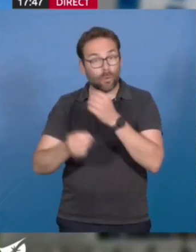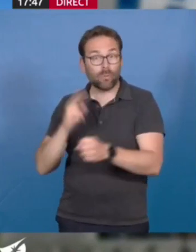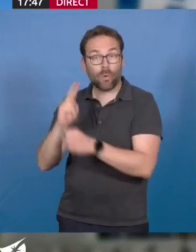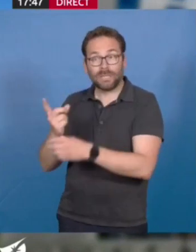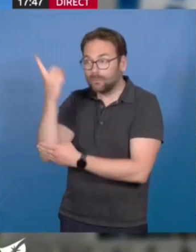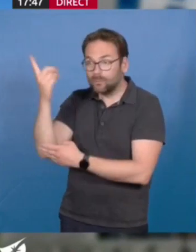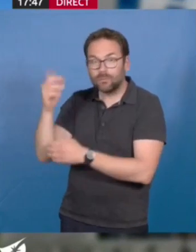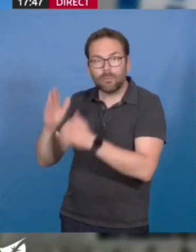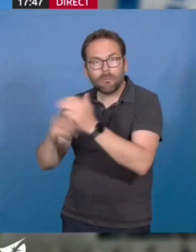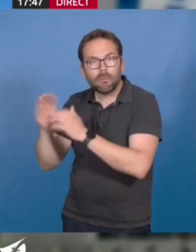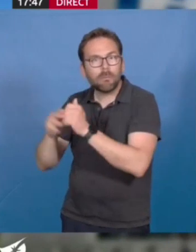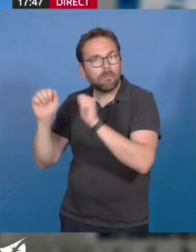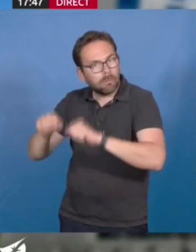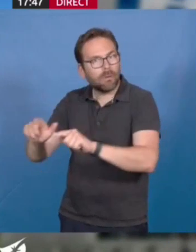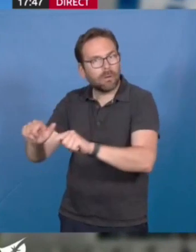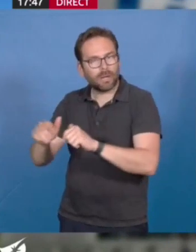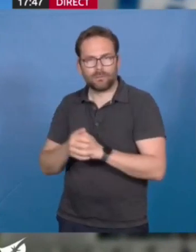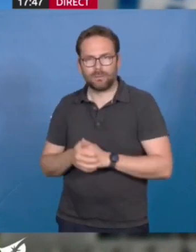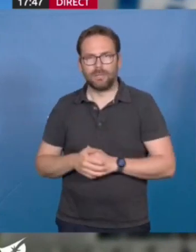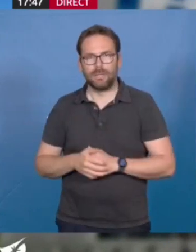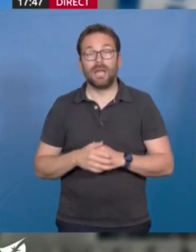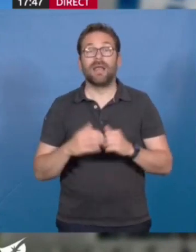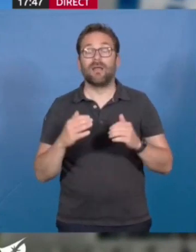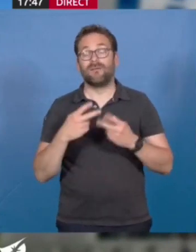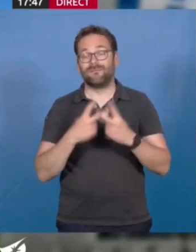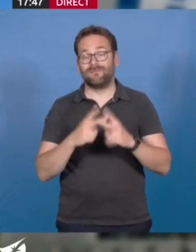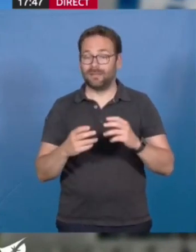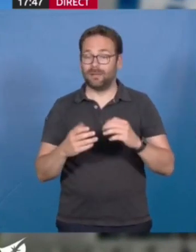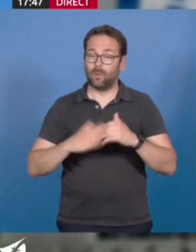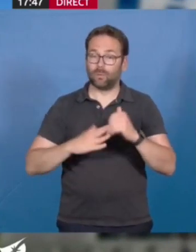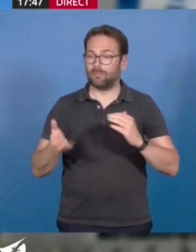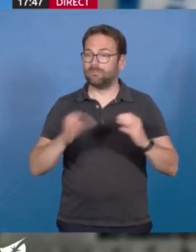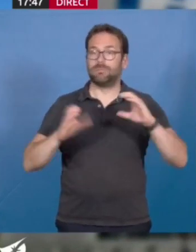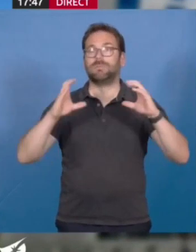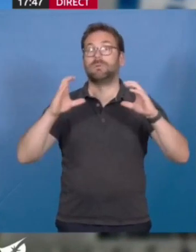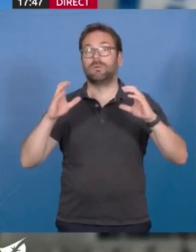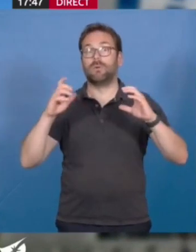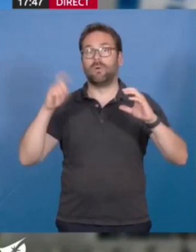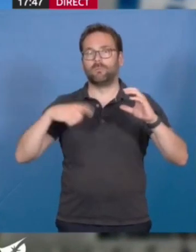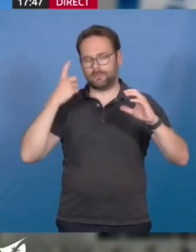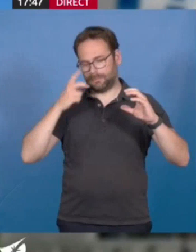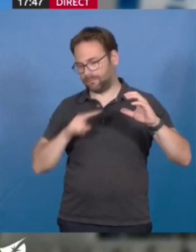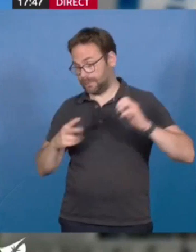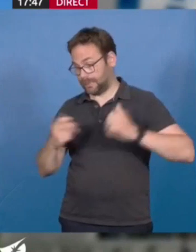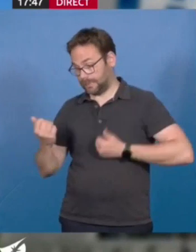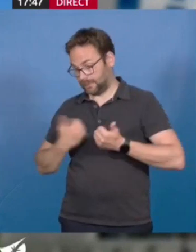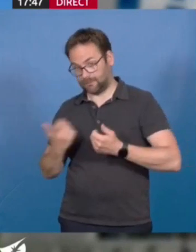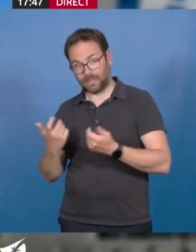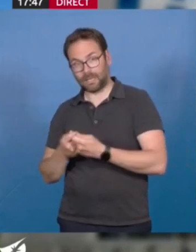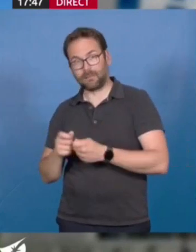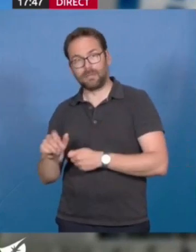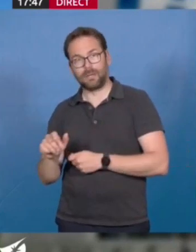Bien entendu, cette volonté de construire la ville sur la ville ne se fera pas sans la mise en place conjointe de services appropriés